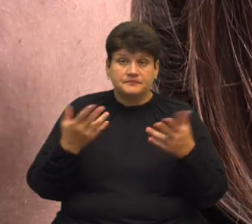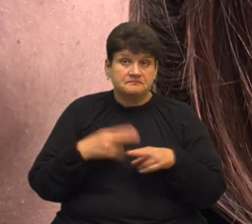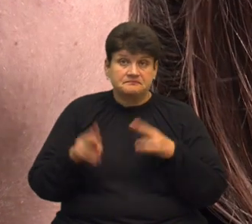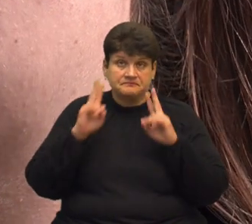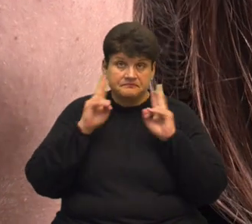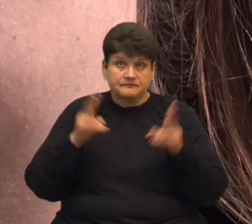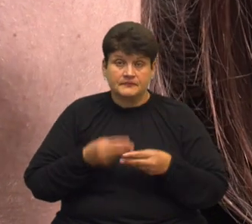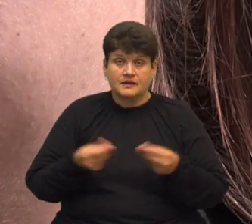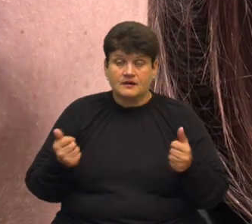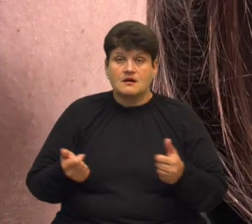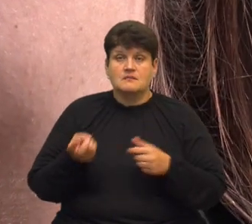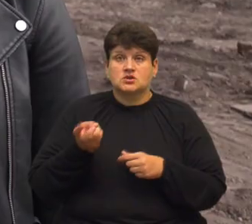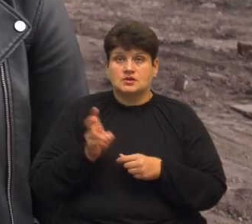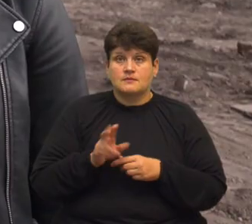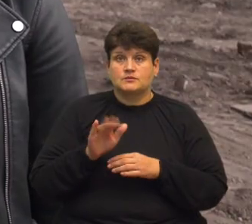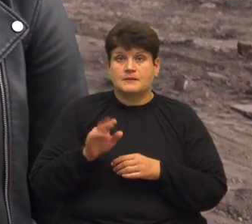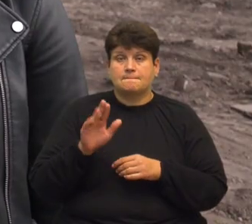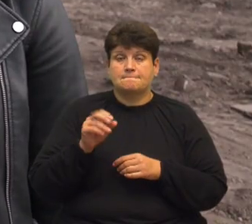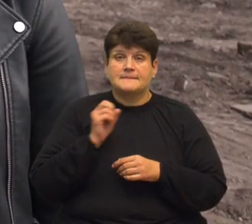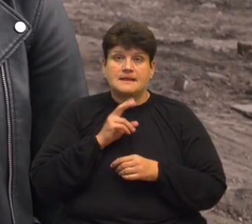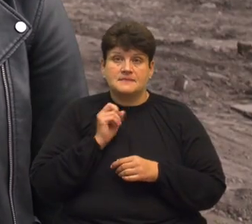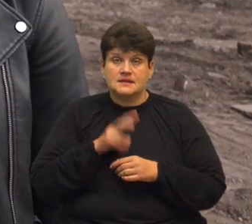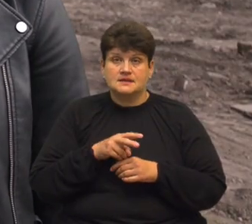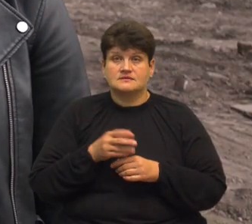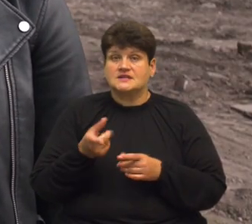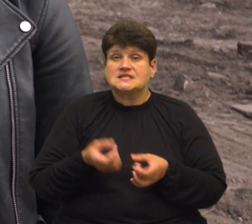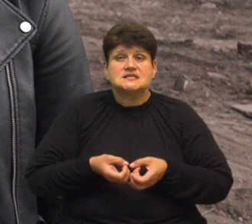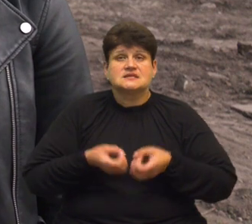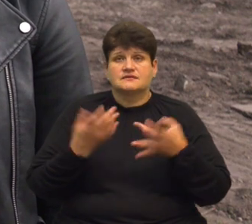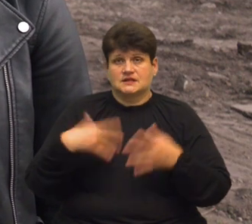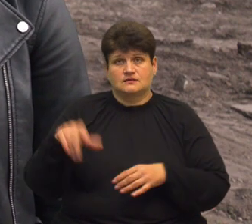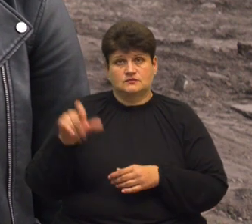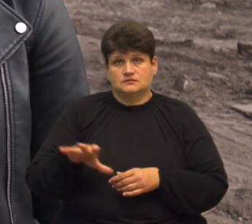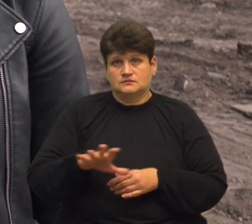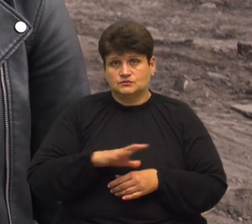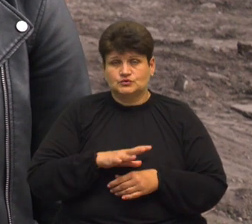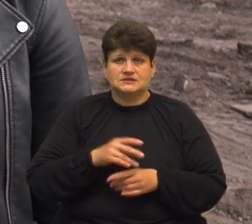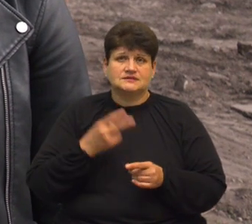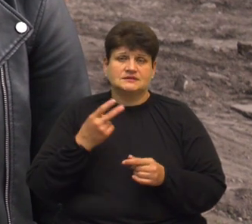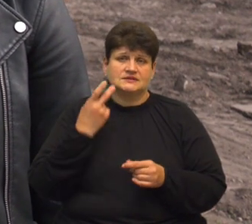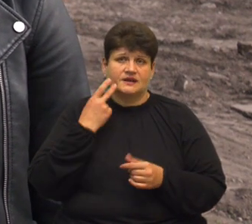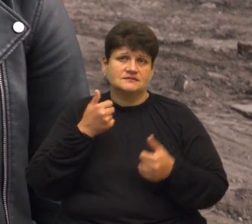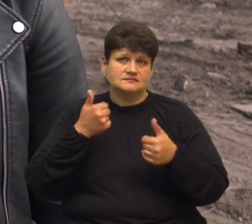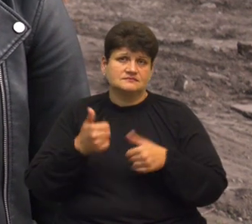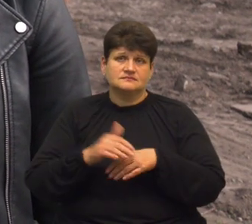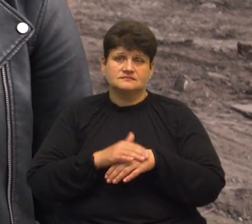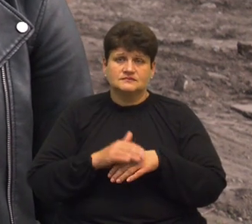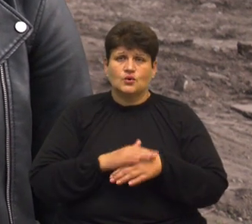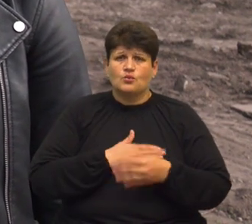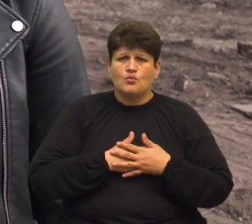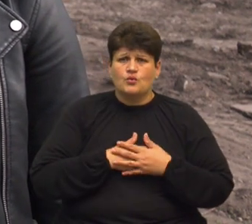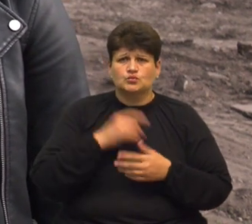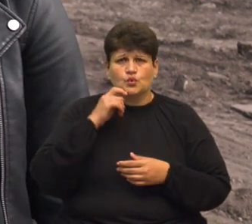прийшла його племінниця Вороніка Редька. Я його пам'ятаю світлою людиною, завжди на позитиві, з великою любов'ю до